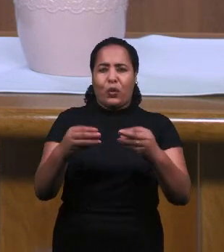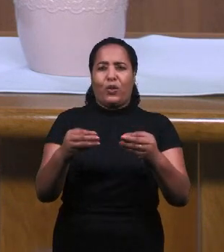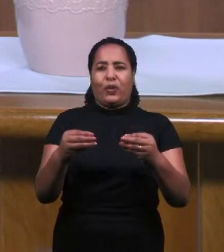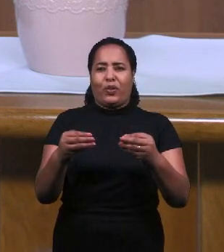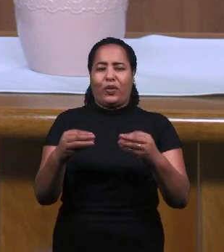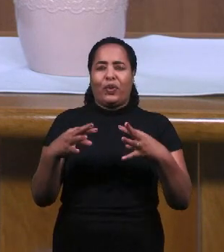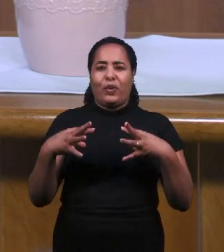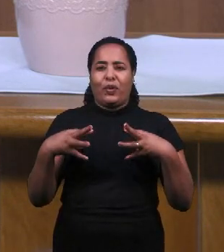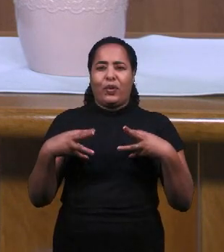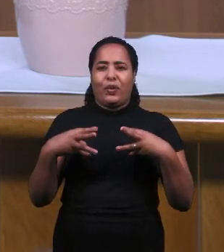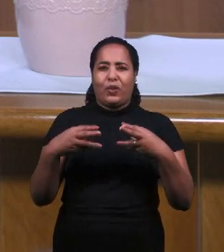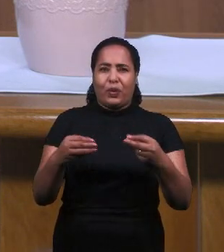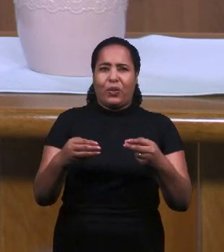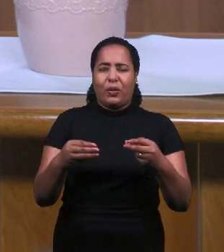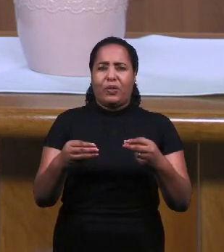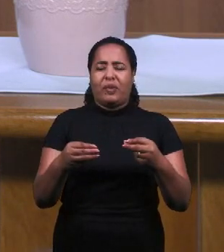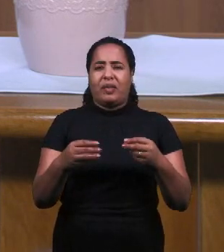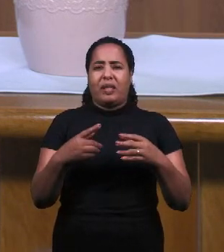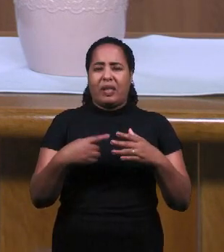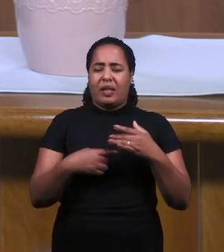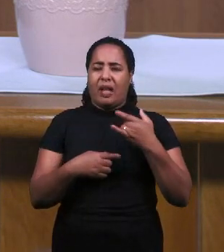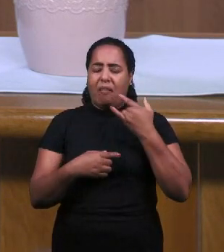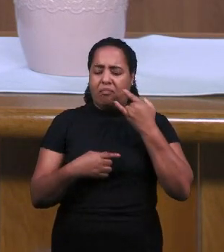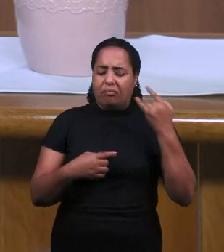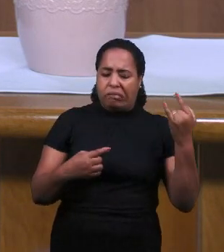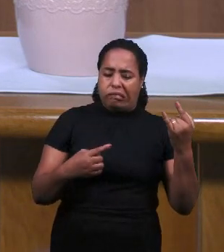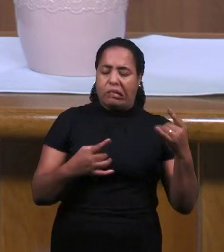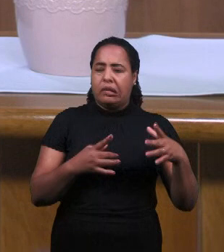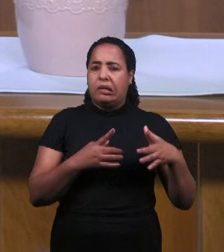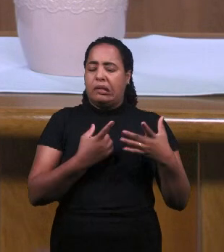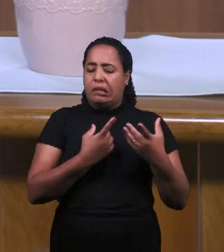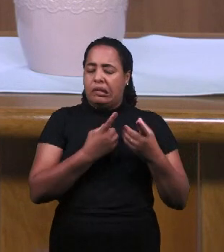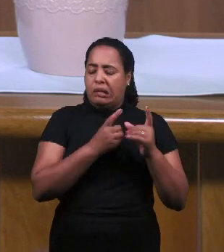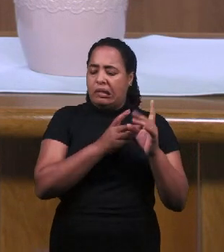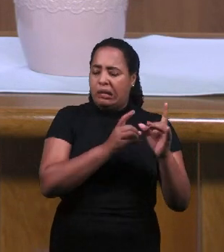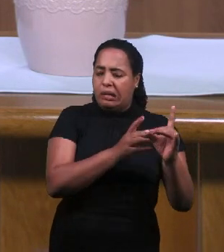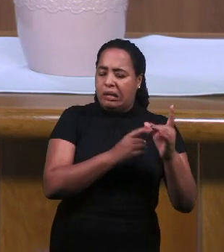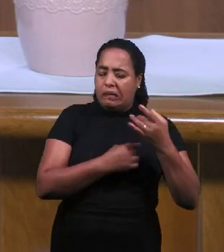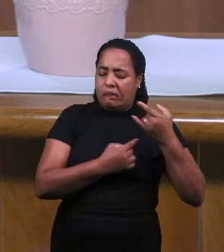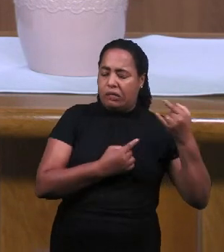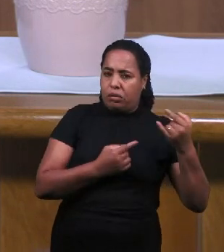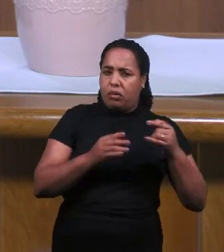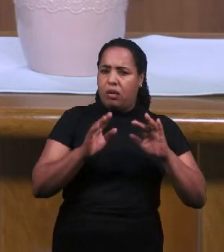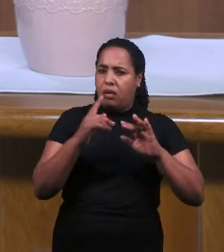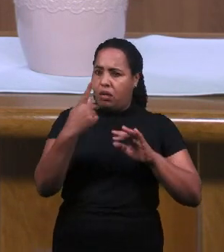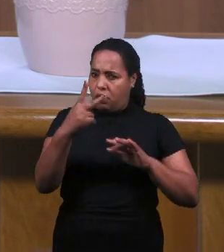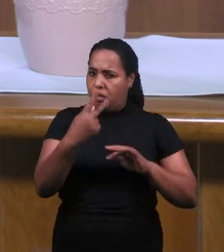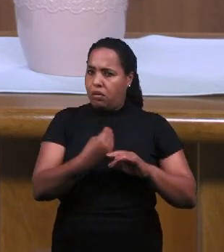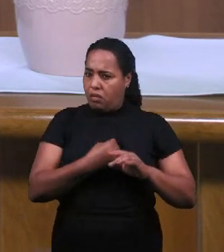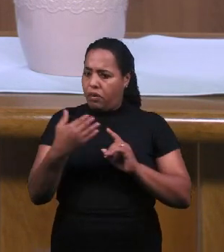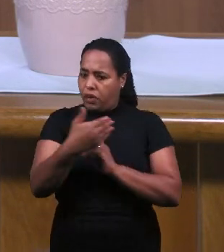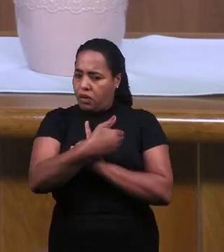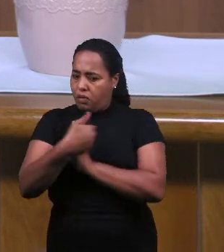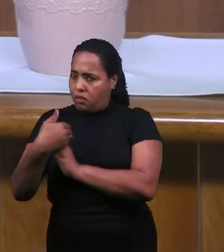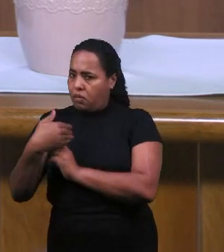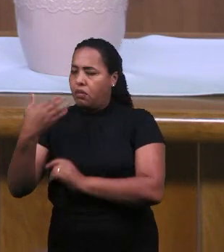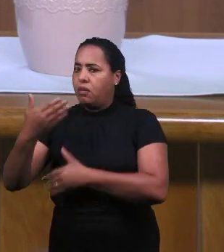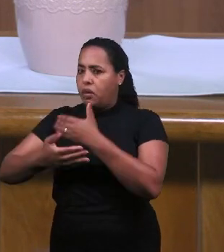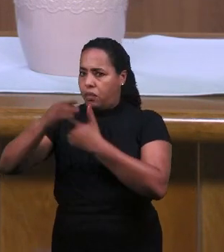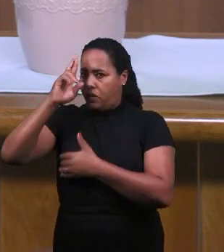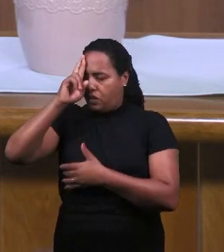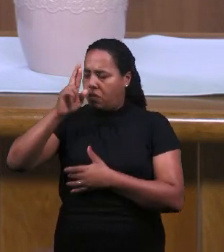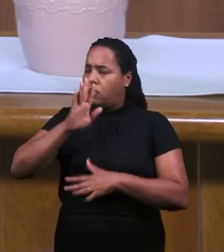И чтобы Бог избавил нас от всякого ветра учения, от всего того, что не от Бога.